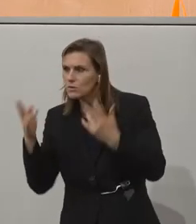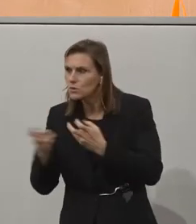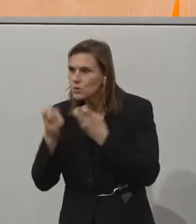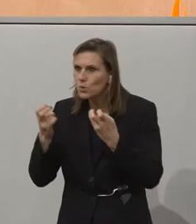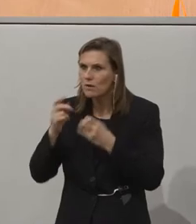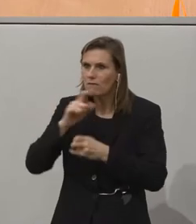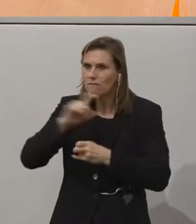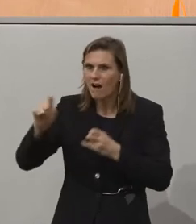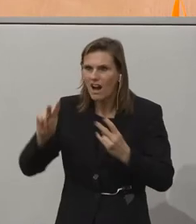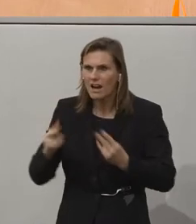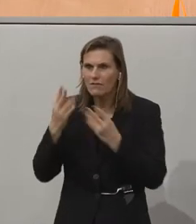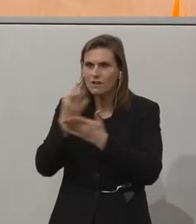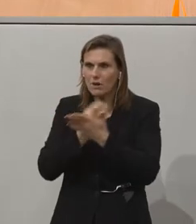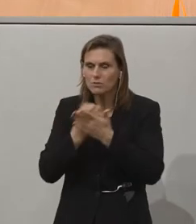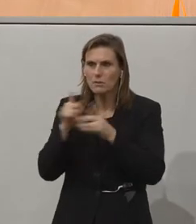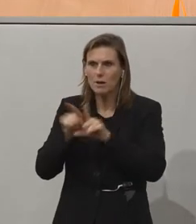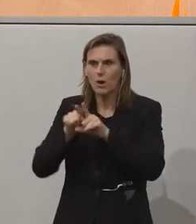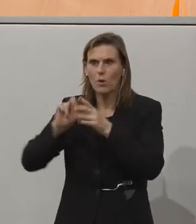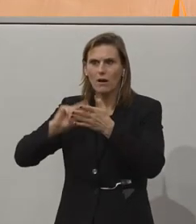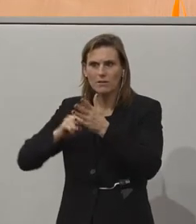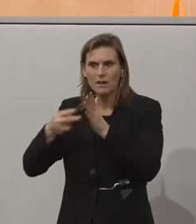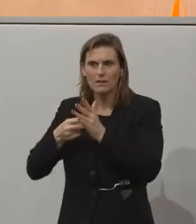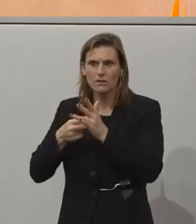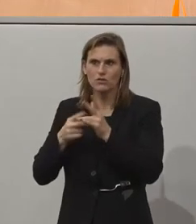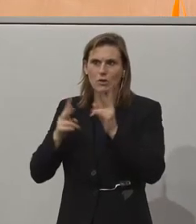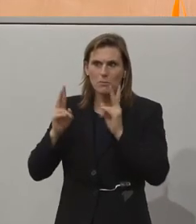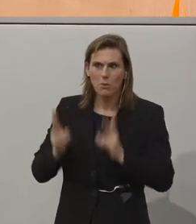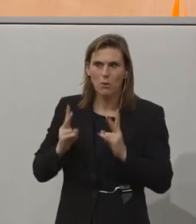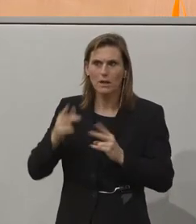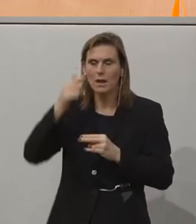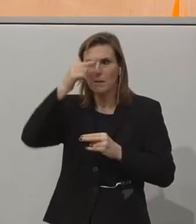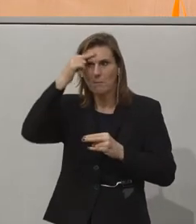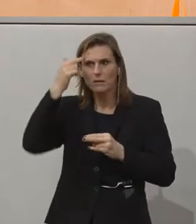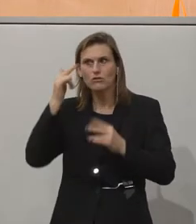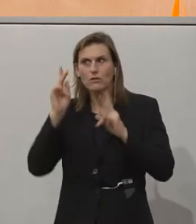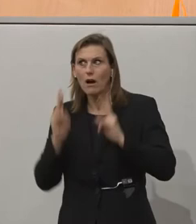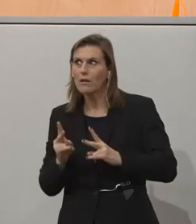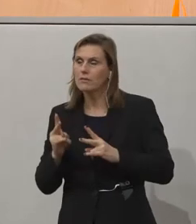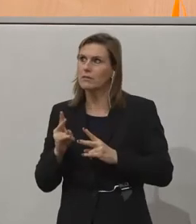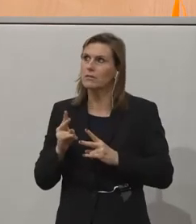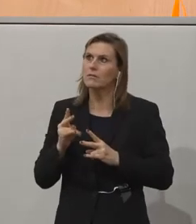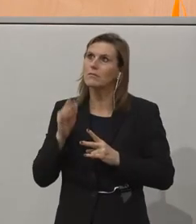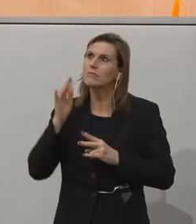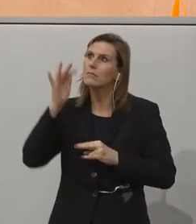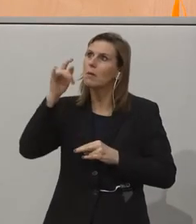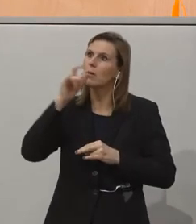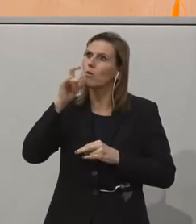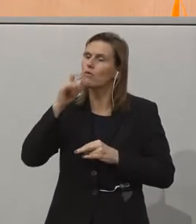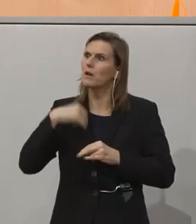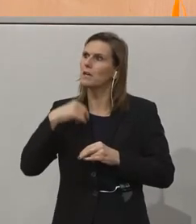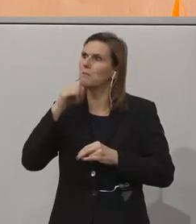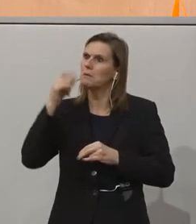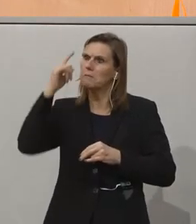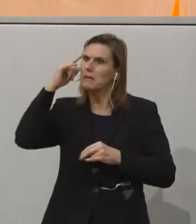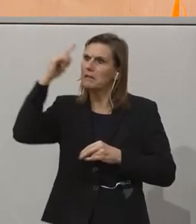Fachkräfte auszubilden. Aber auch Technologie, die es ermöglicht, dass Menschen vielleicht Berufe machen, die sie gar nicht gedacht haben. Die